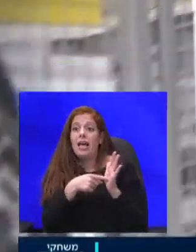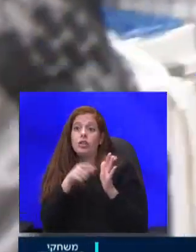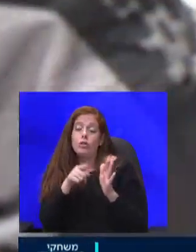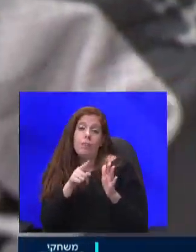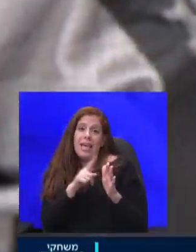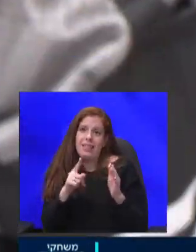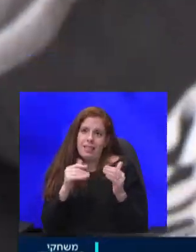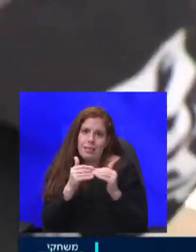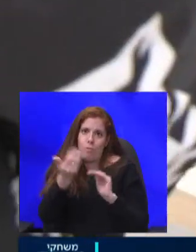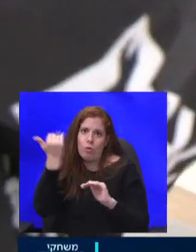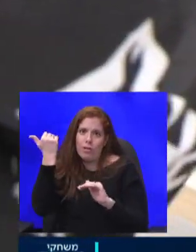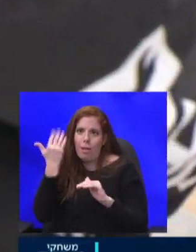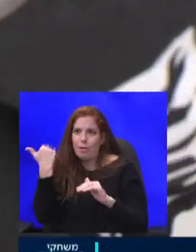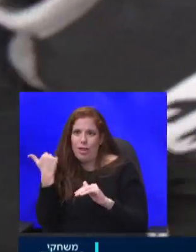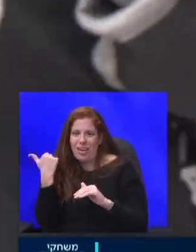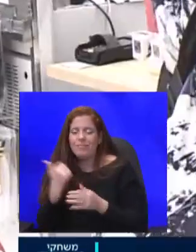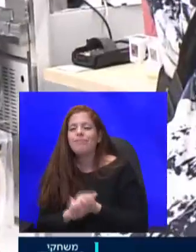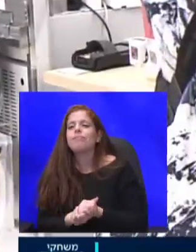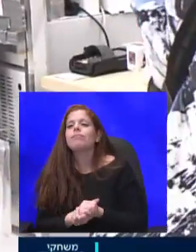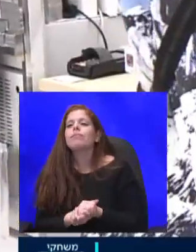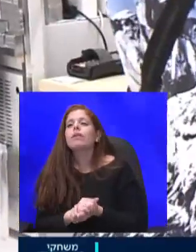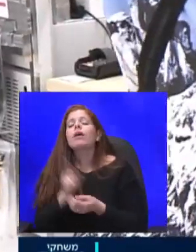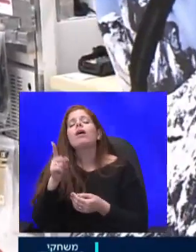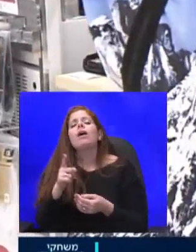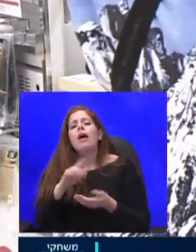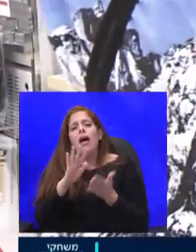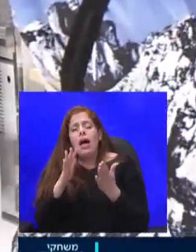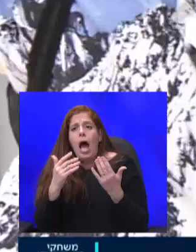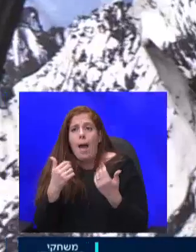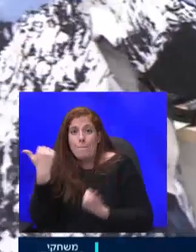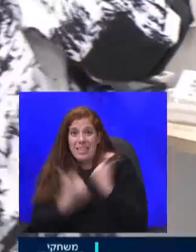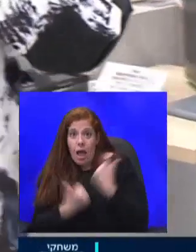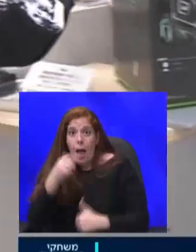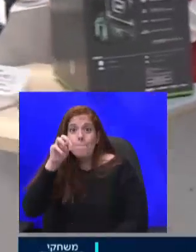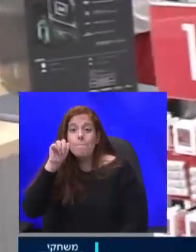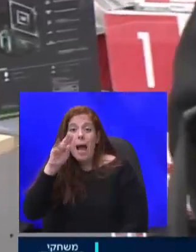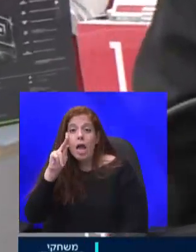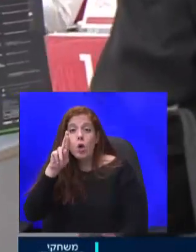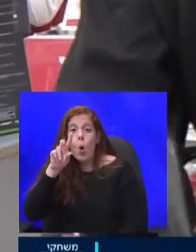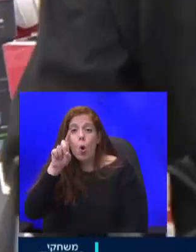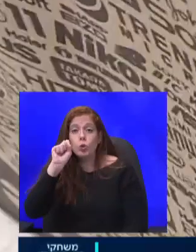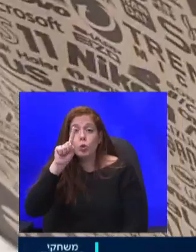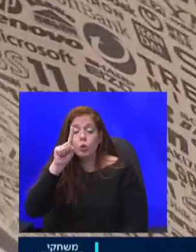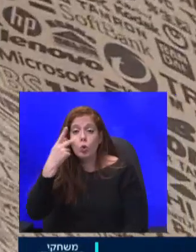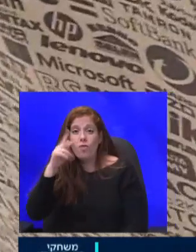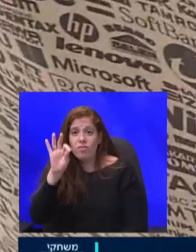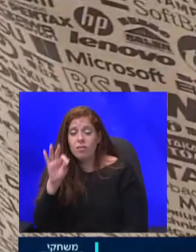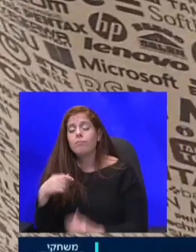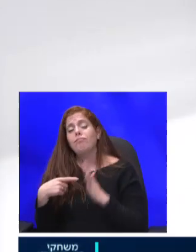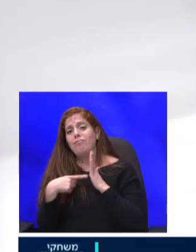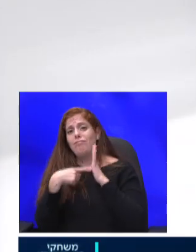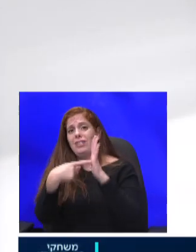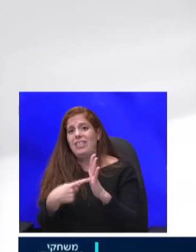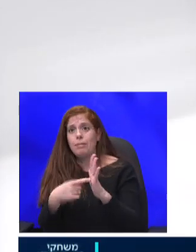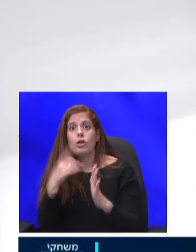קונסולות המשחקים הוא שוק רותח. המתחרה מייקרוסופט הציגה לפני תשע ימים את כלי הנשק שלה במלחמה הזו, האקסבוקס סדרה